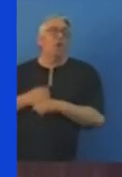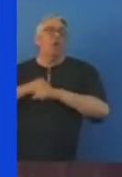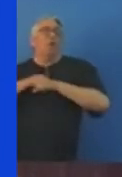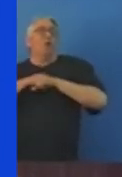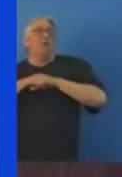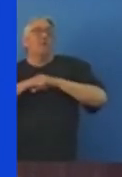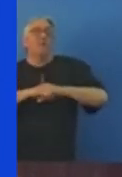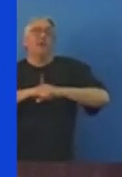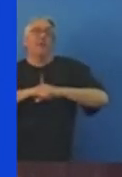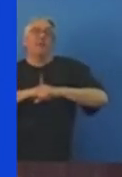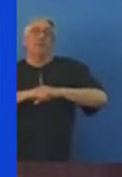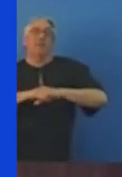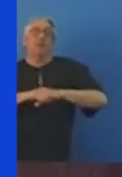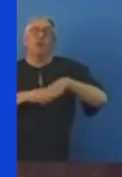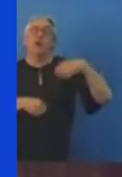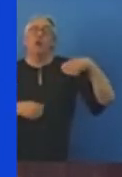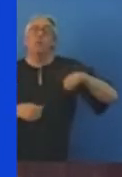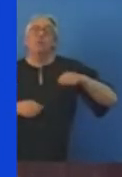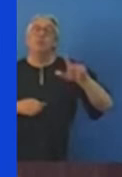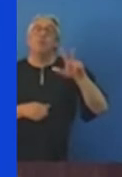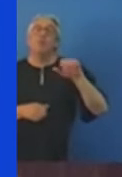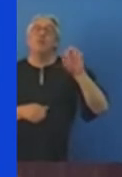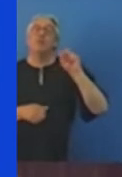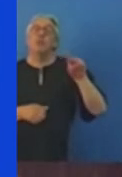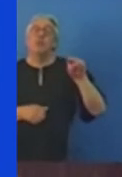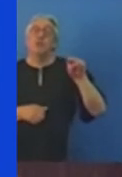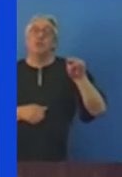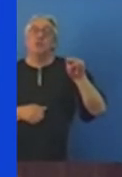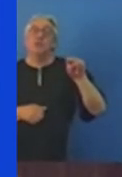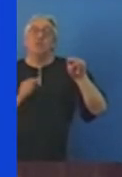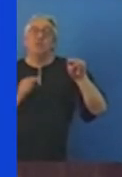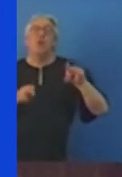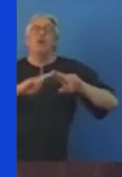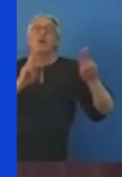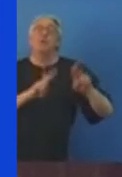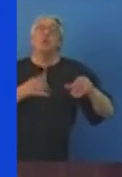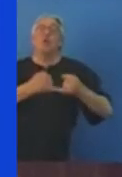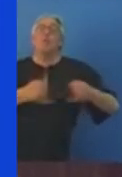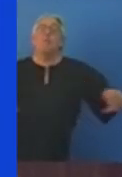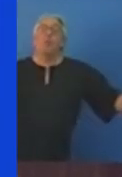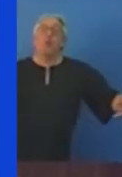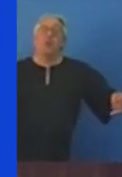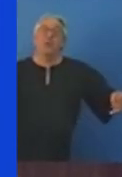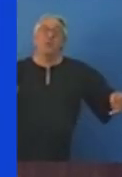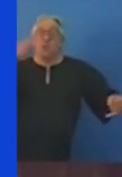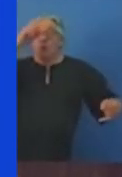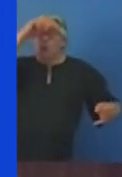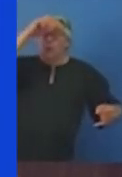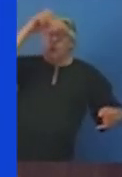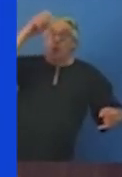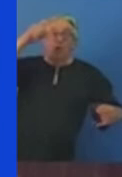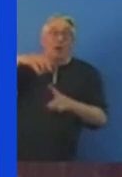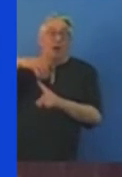et la Turquie. La paix peut être rendue à nos peuples et au monde sur le principe fondamental où les États